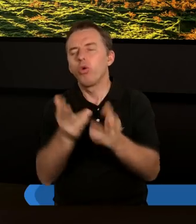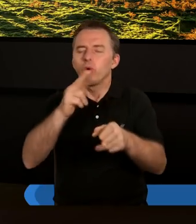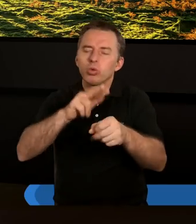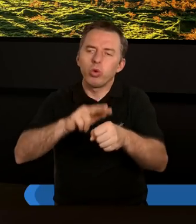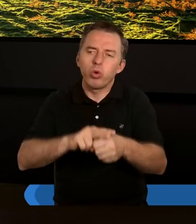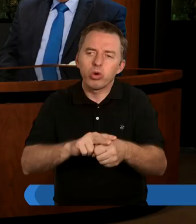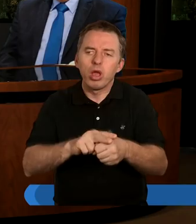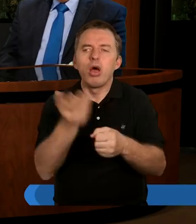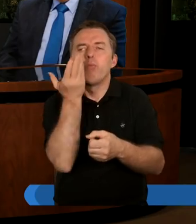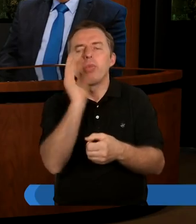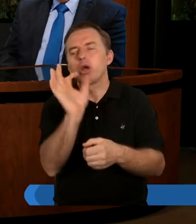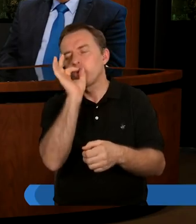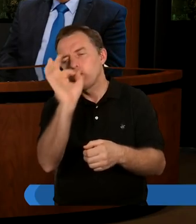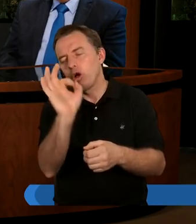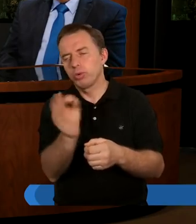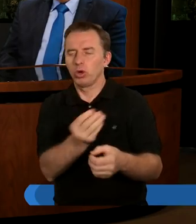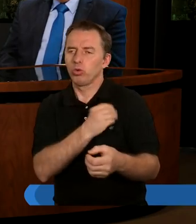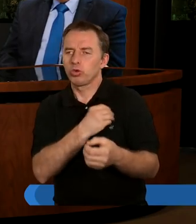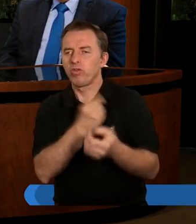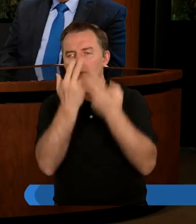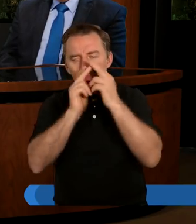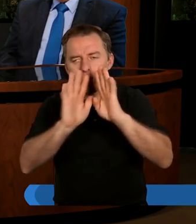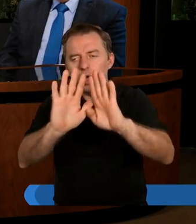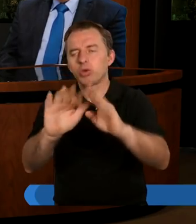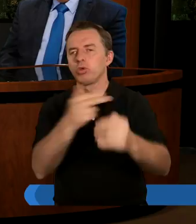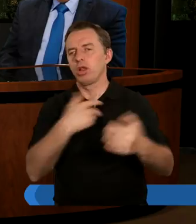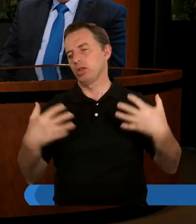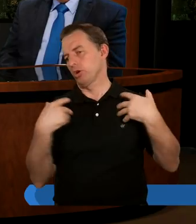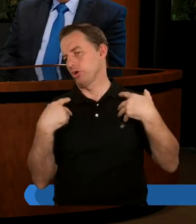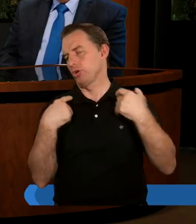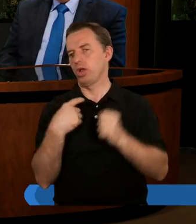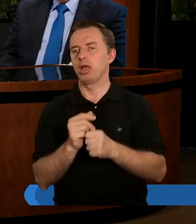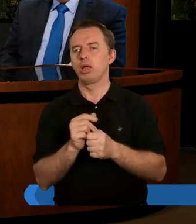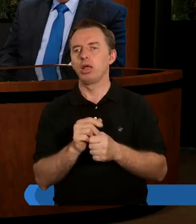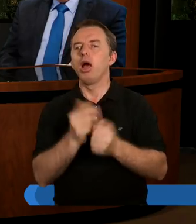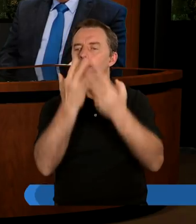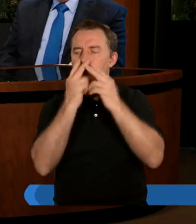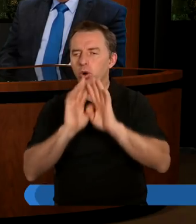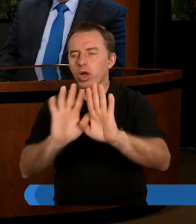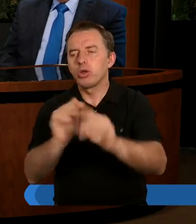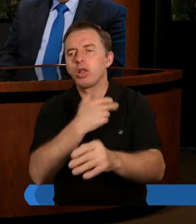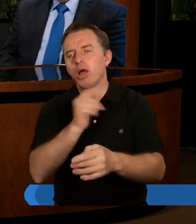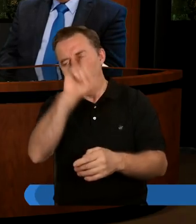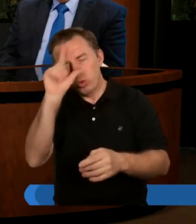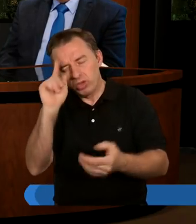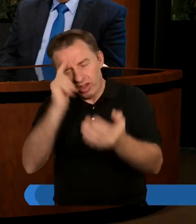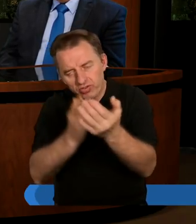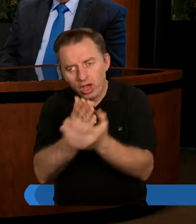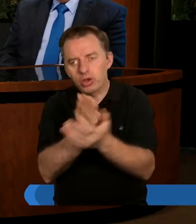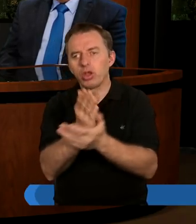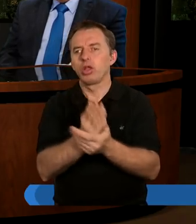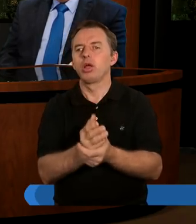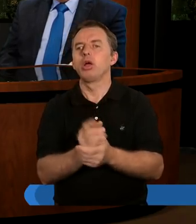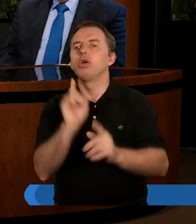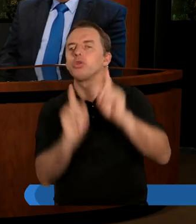bardzo uczciwie relacjonuje życie. I między innymi pokazuje, jak ludzie wierzący